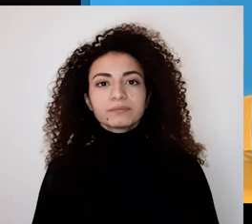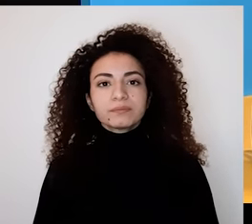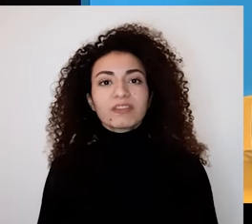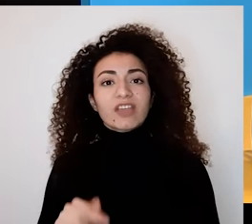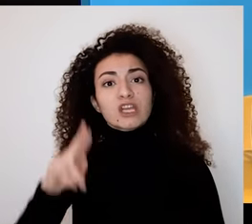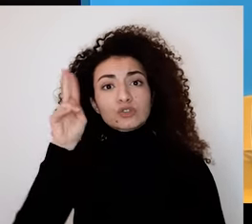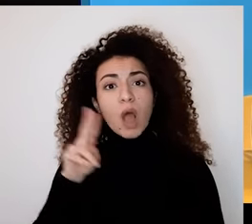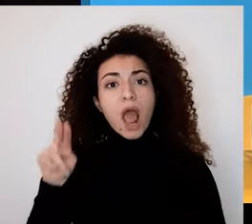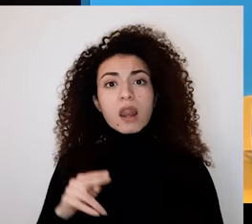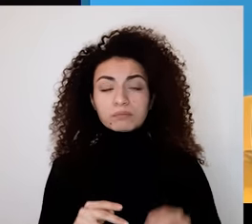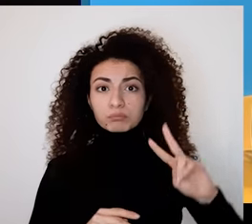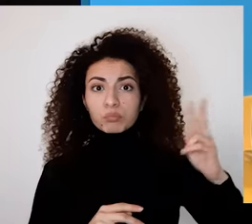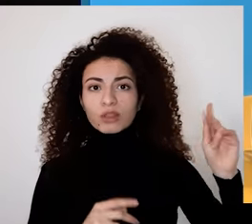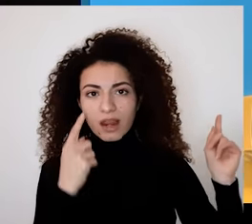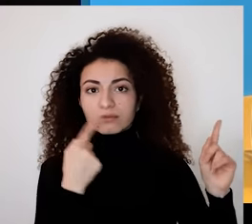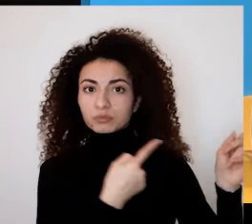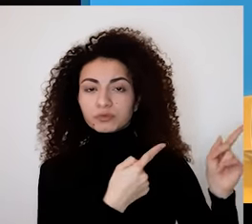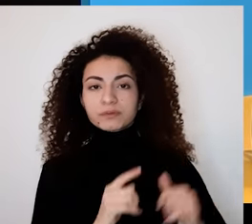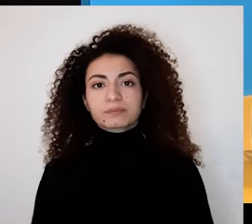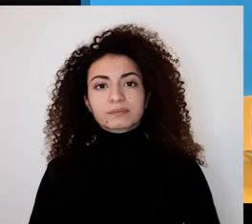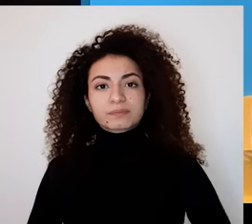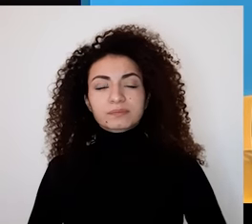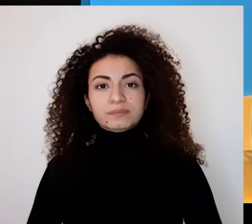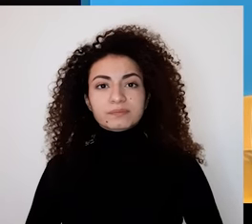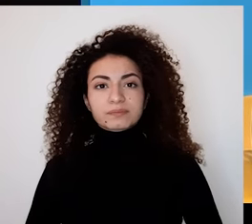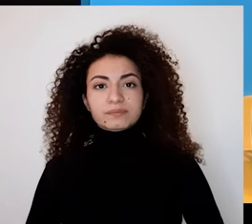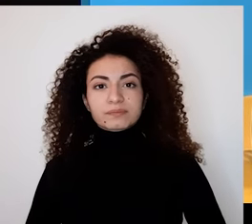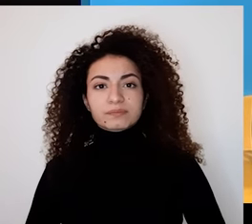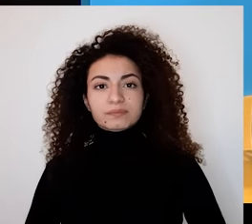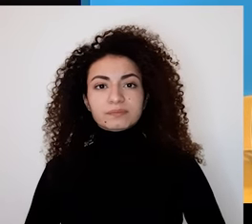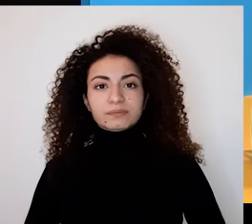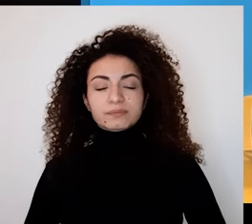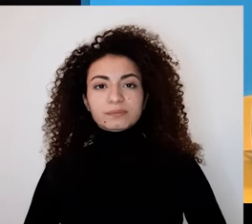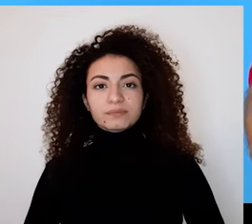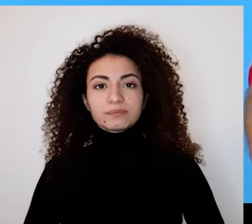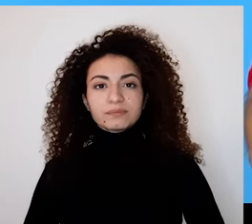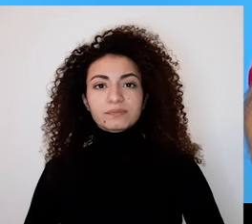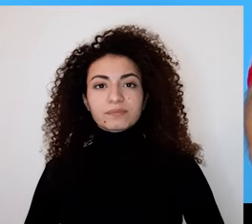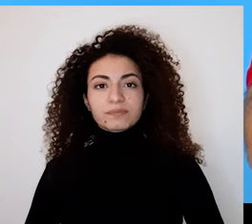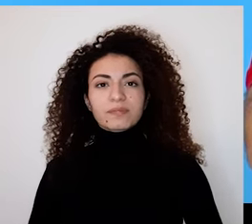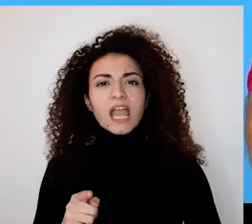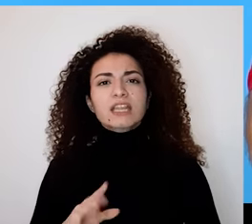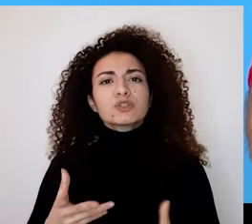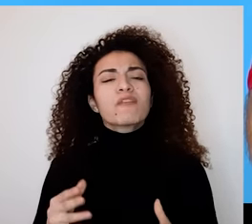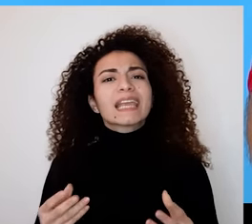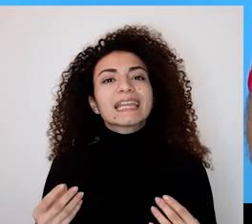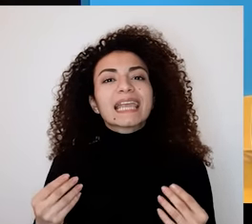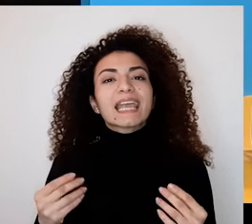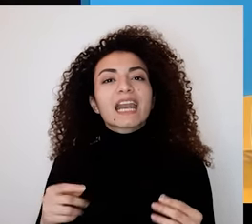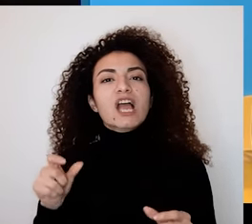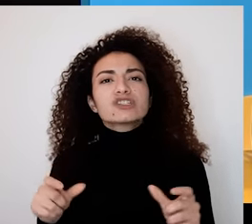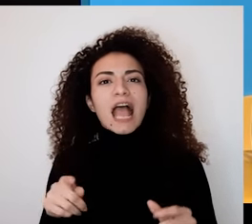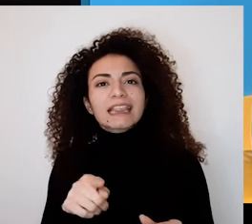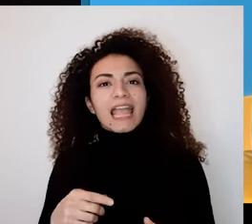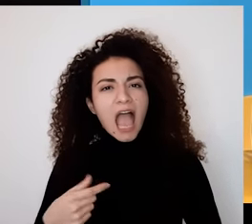هي الأمور الجيدة بشكل عام بحياتي؟ مثل الصحة، العائلة، اللي يكون عند بيت شو هي الأمور الصغيرة أو الكبيرة